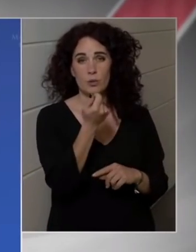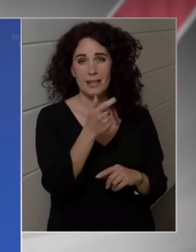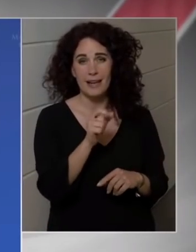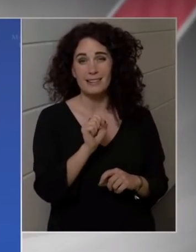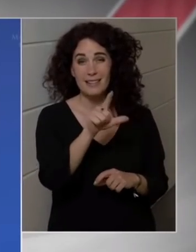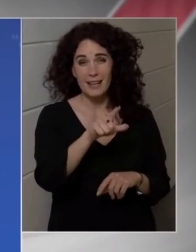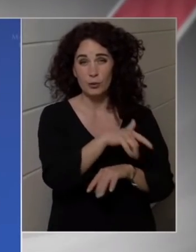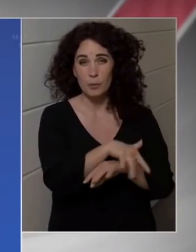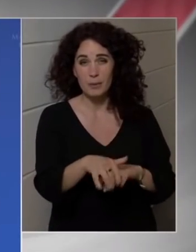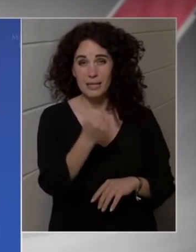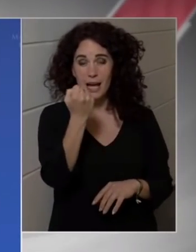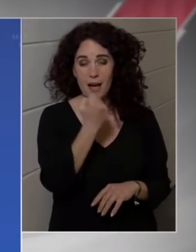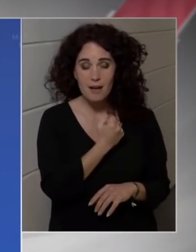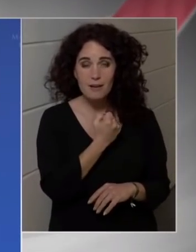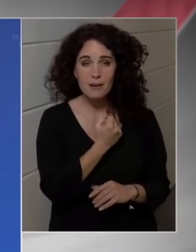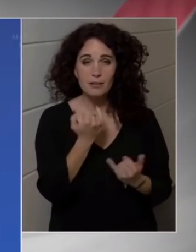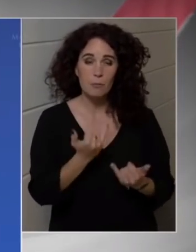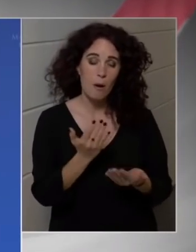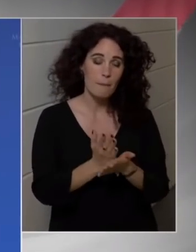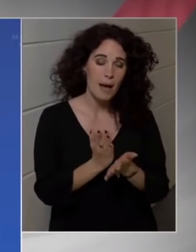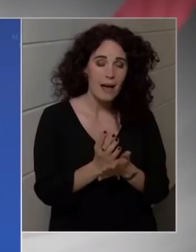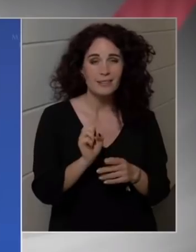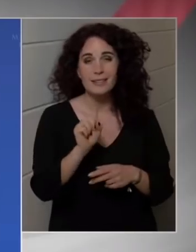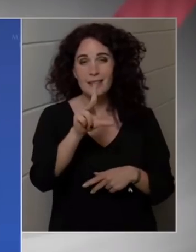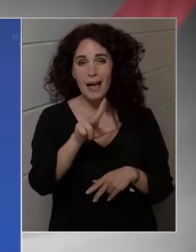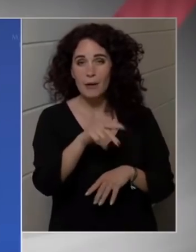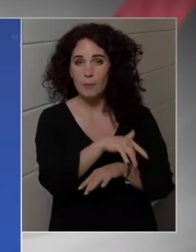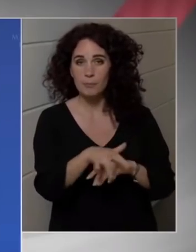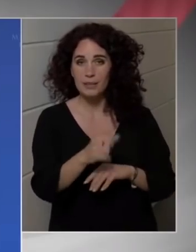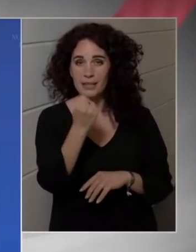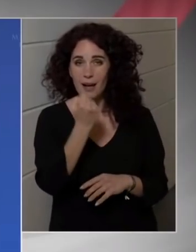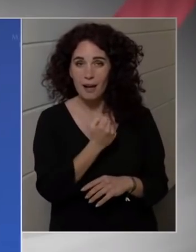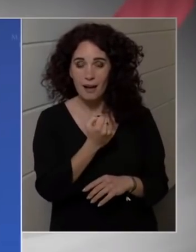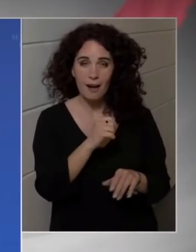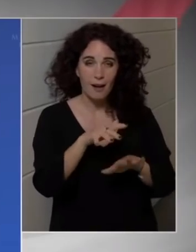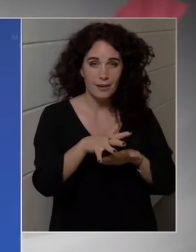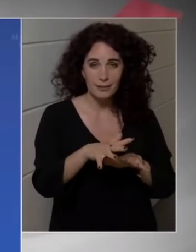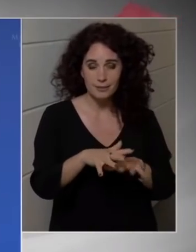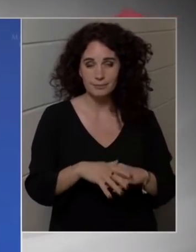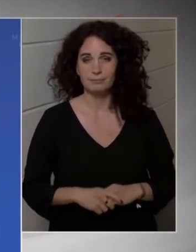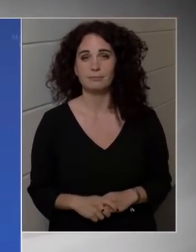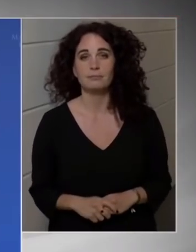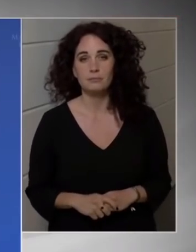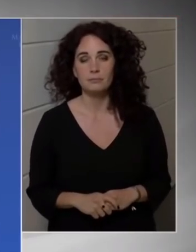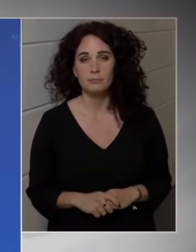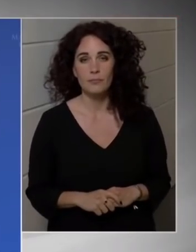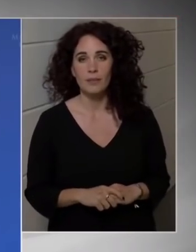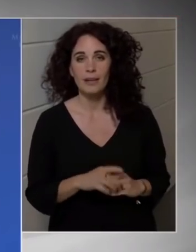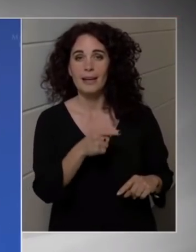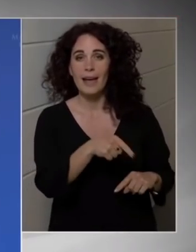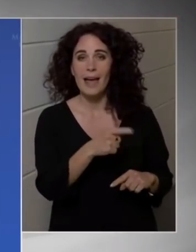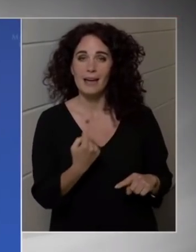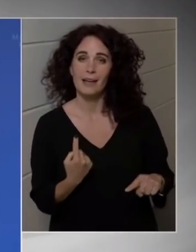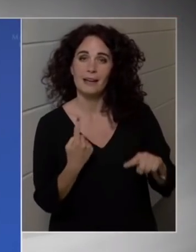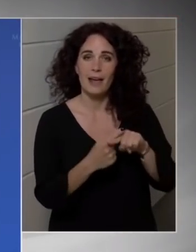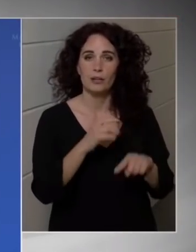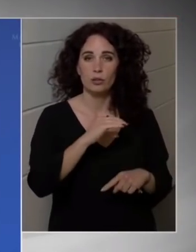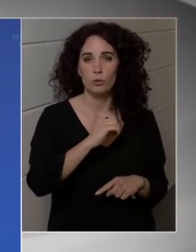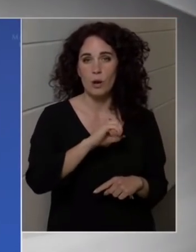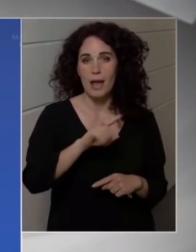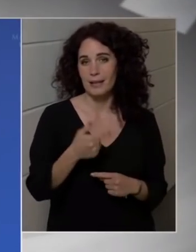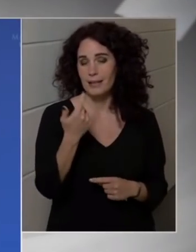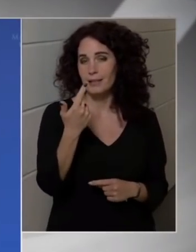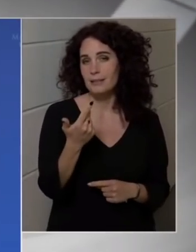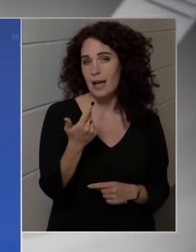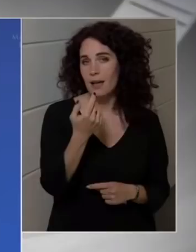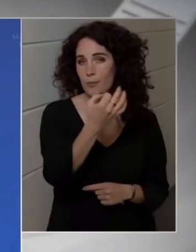a felgyúlemlet likviditást, amit a lakosság betétformájában elhelyezett a bankszektorba, ennek az összege több, mint 12